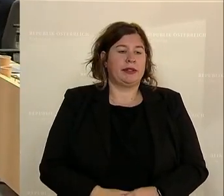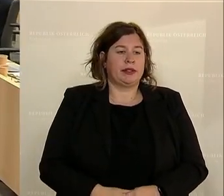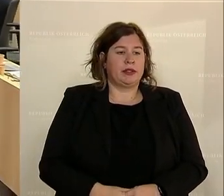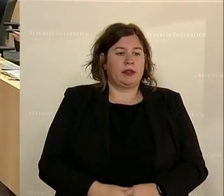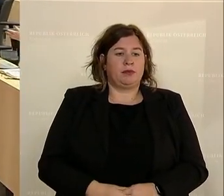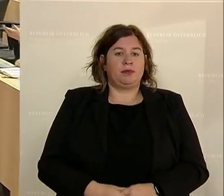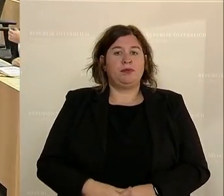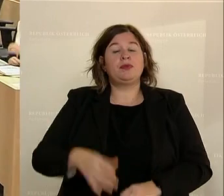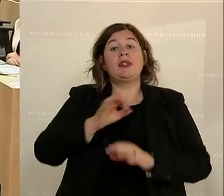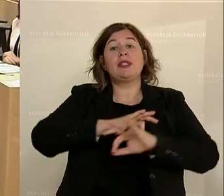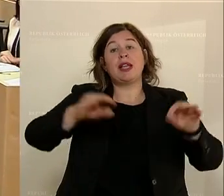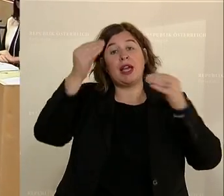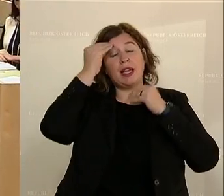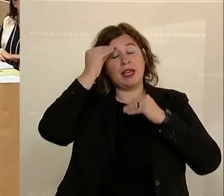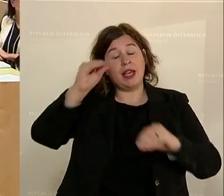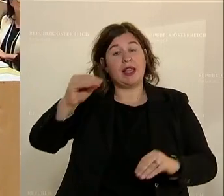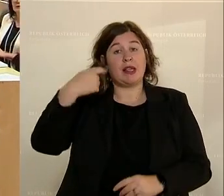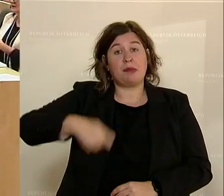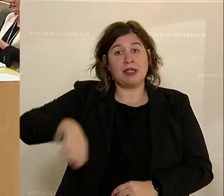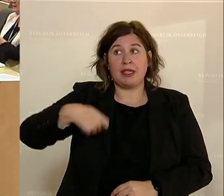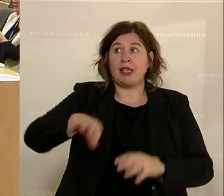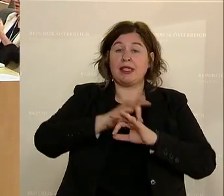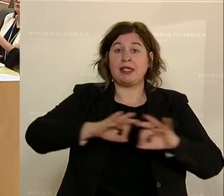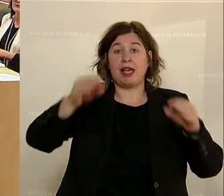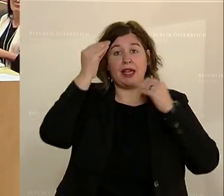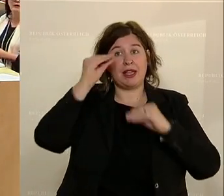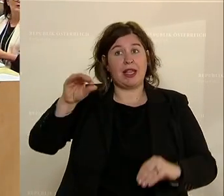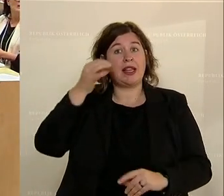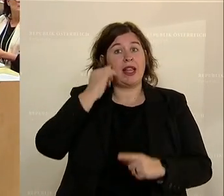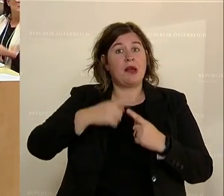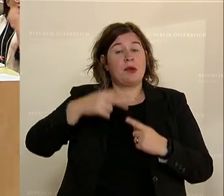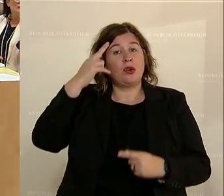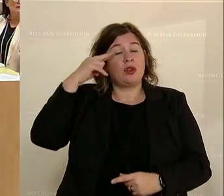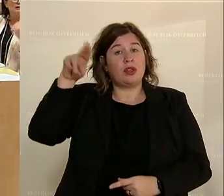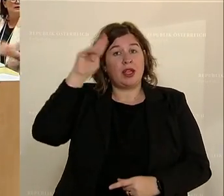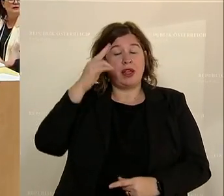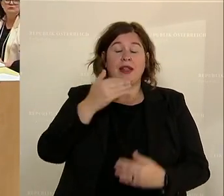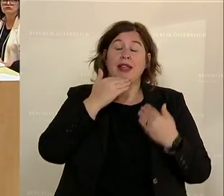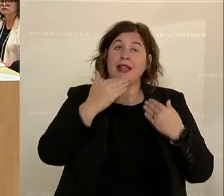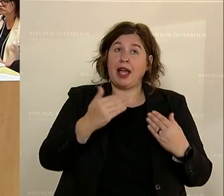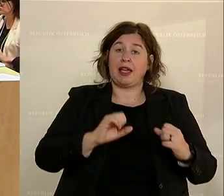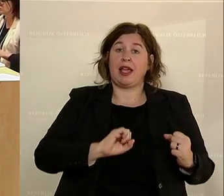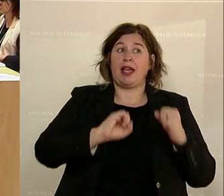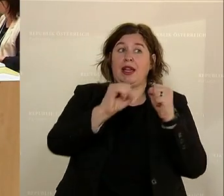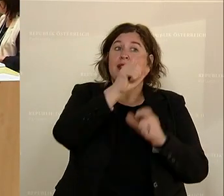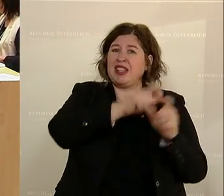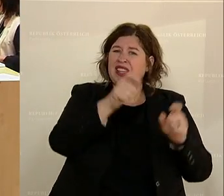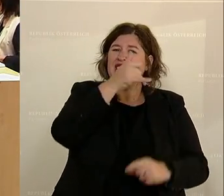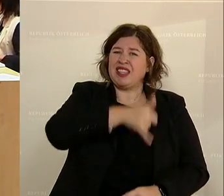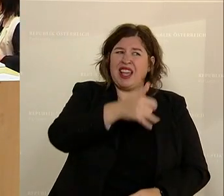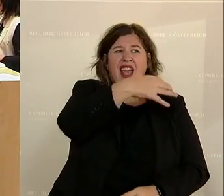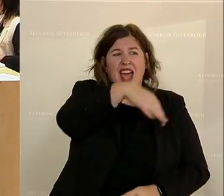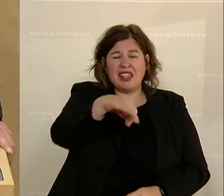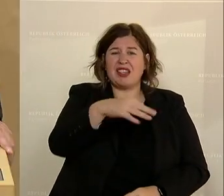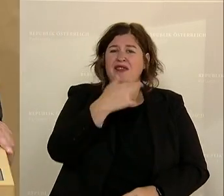Sehr geehrter Präsident, sehr geehrte Damen und Herren, ich danke den Initiatoren und jedem Einzelnen, der dieses Volksbegehren unterschrieben